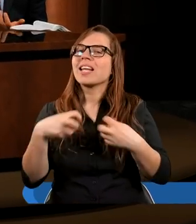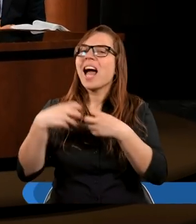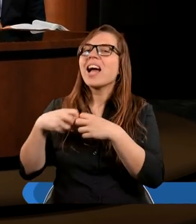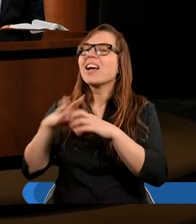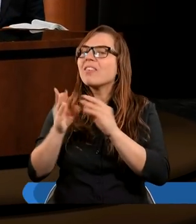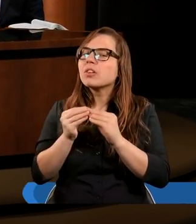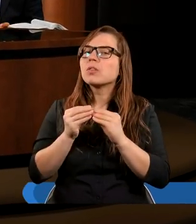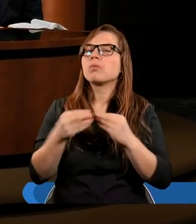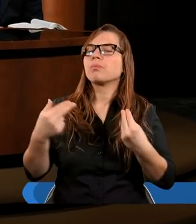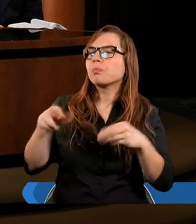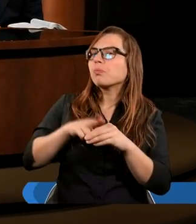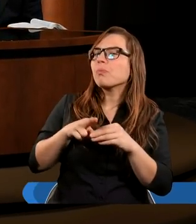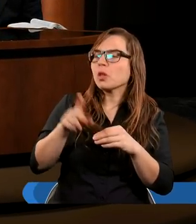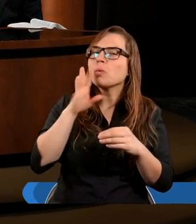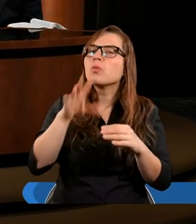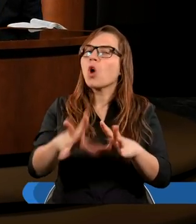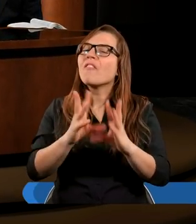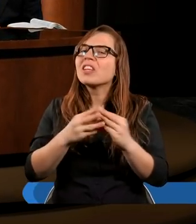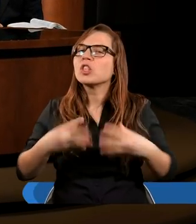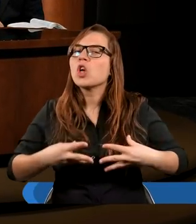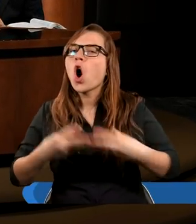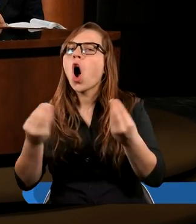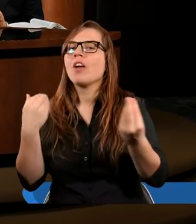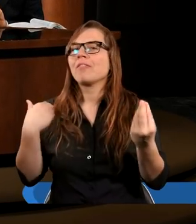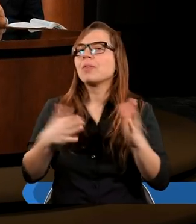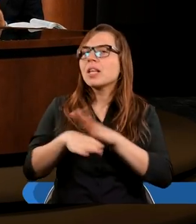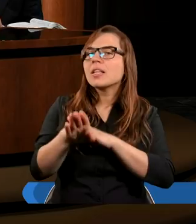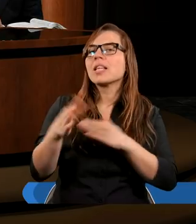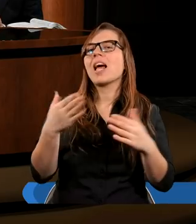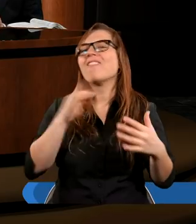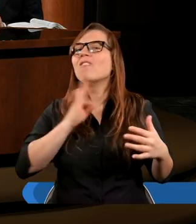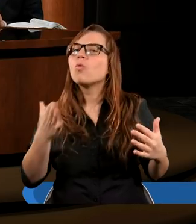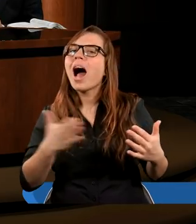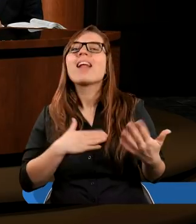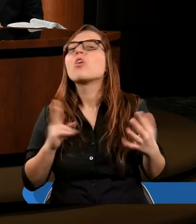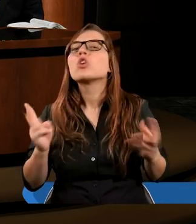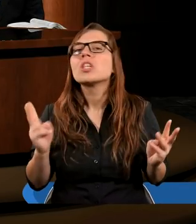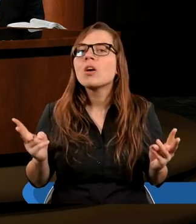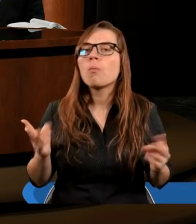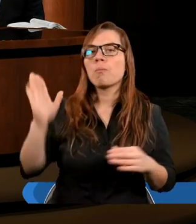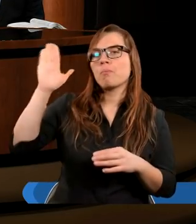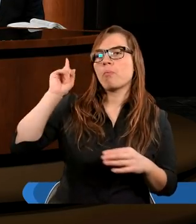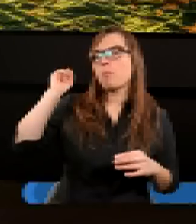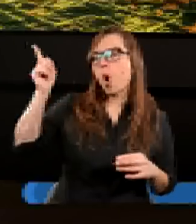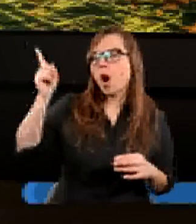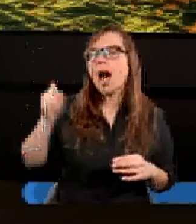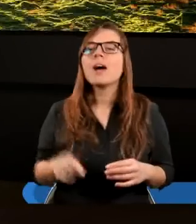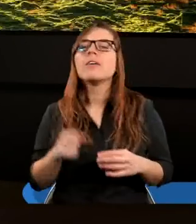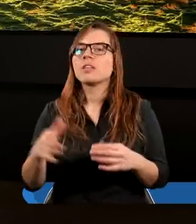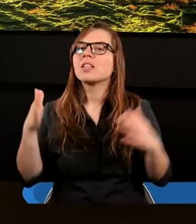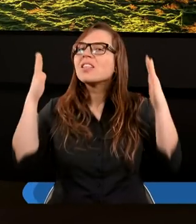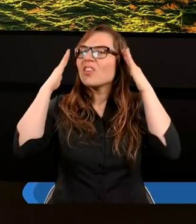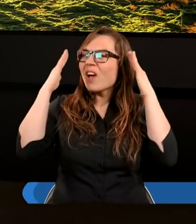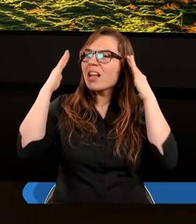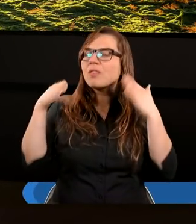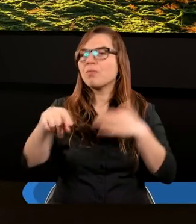To w zasadzie jest quintesencją w ogóle chrześcijaństwa nawet, żeby właśnie być własnością Boga. A czy ta świadomość